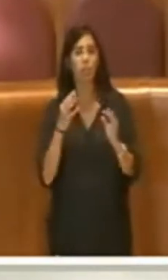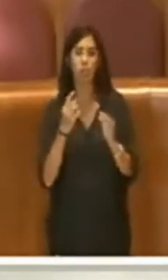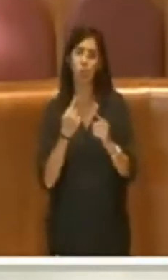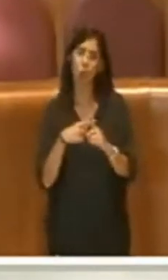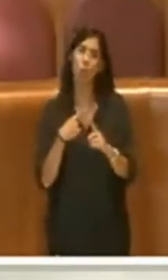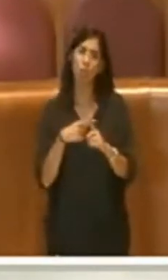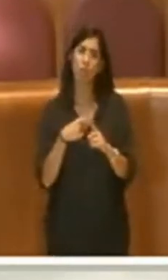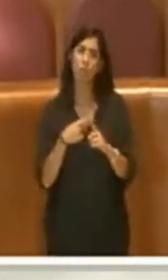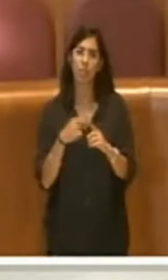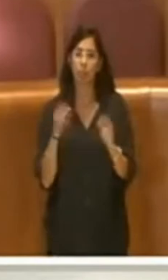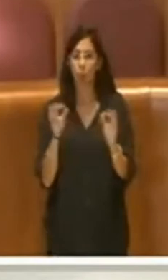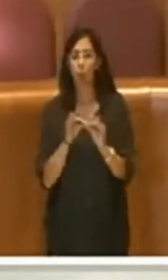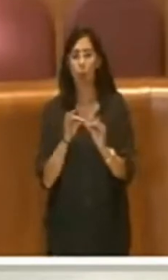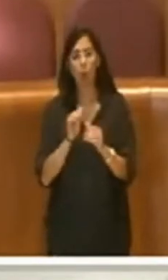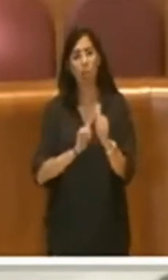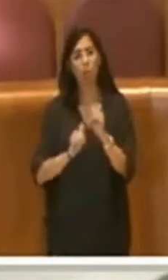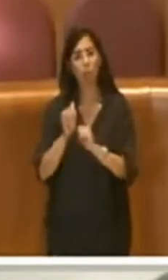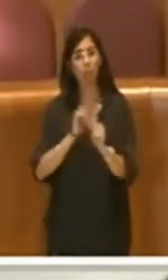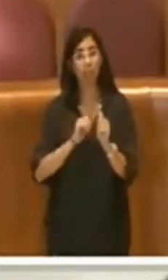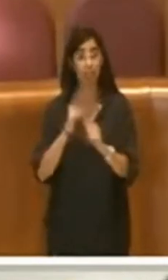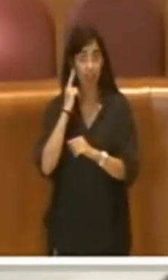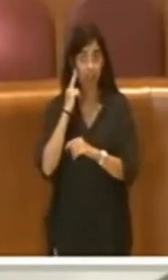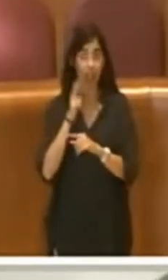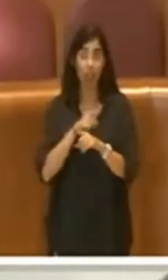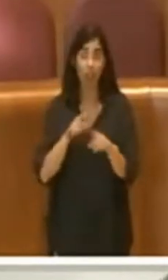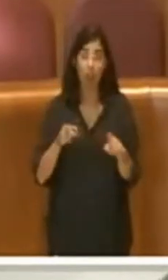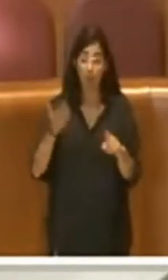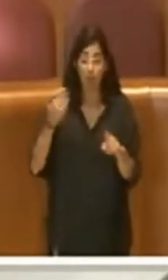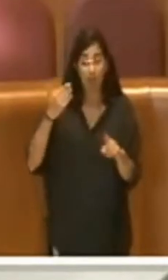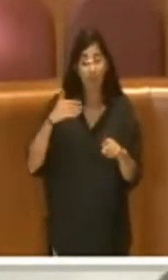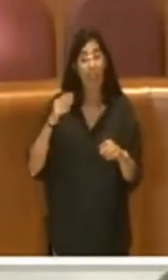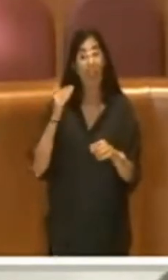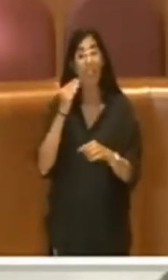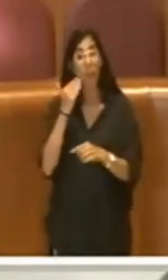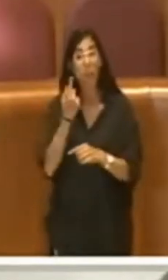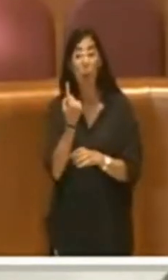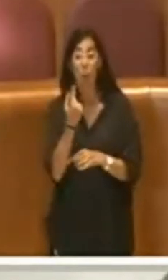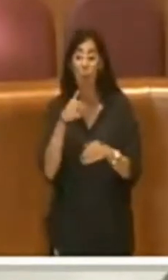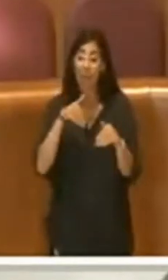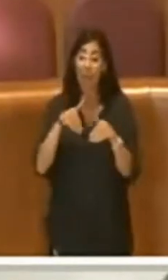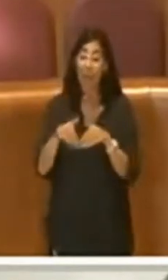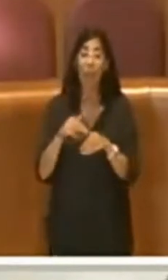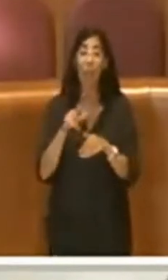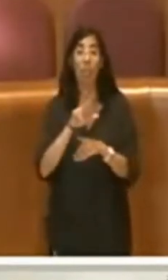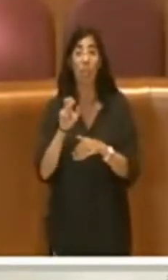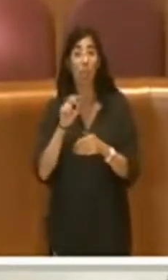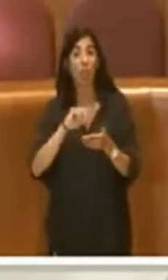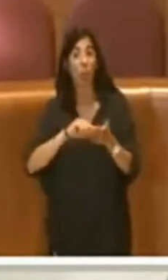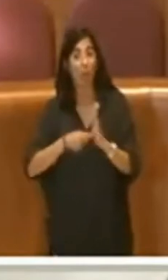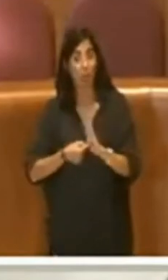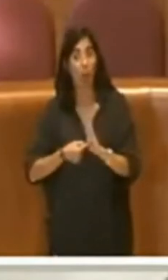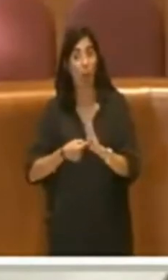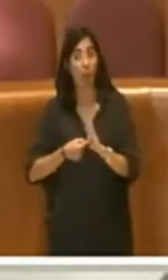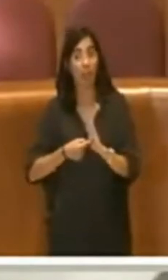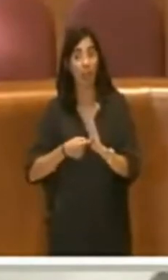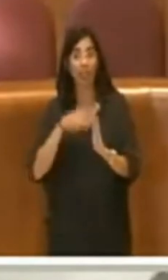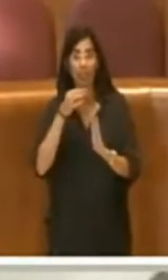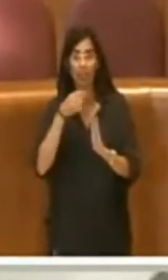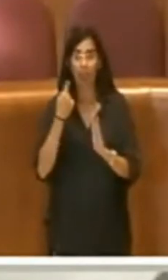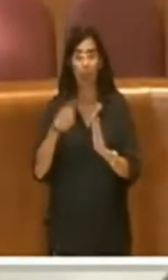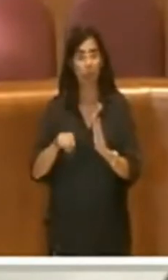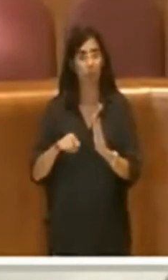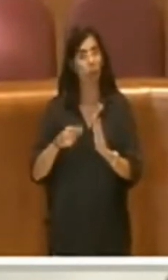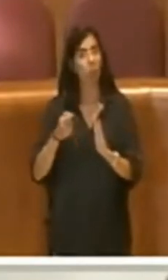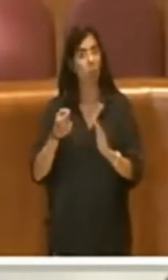preventivo. Lo ricordo, per una società con debiti per 1 miliardo e 300 milioni, era una cosa che oggettivamente faceva un po'